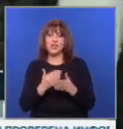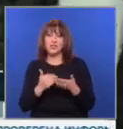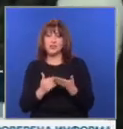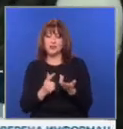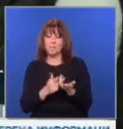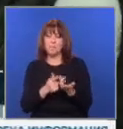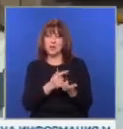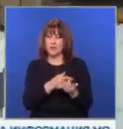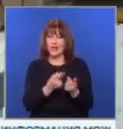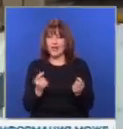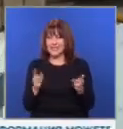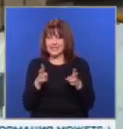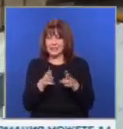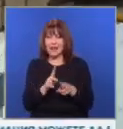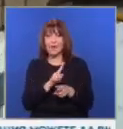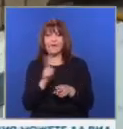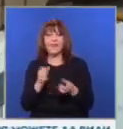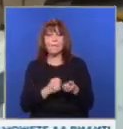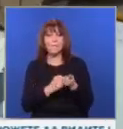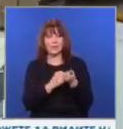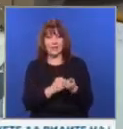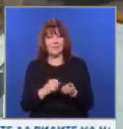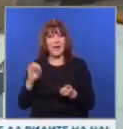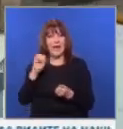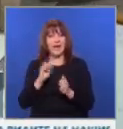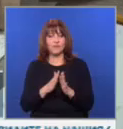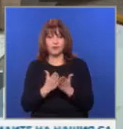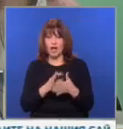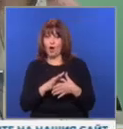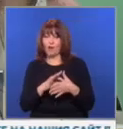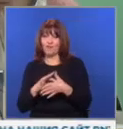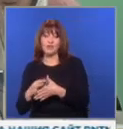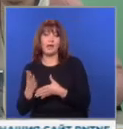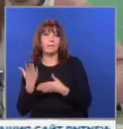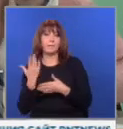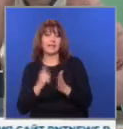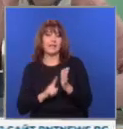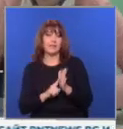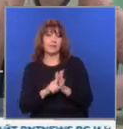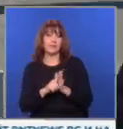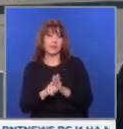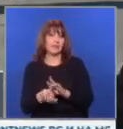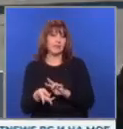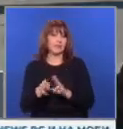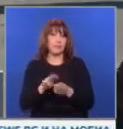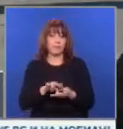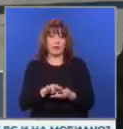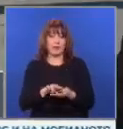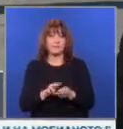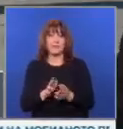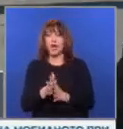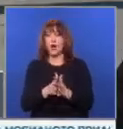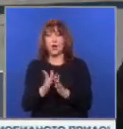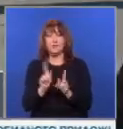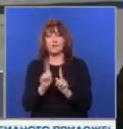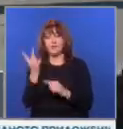преброяване, за кратко неподкрепящите еврочленството водеха, преди резултатът да се обърне. Хората